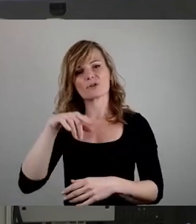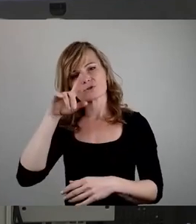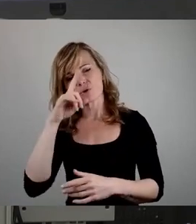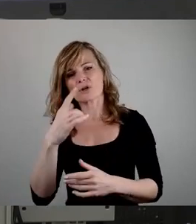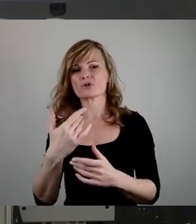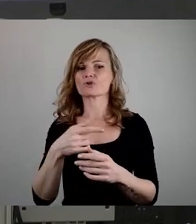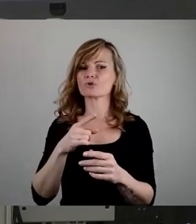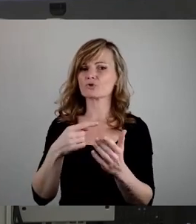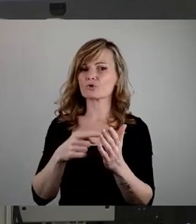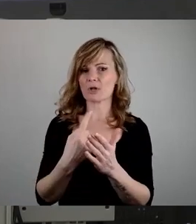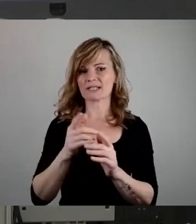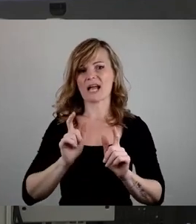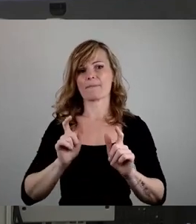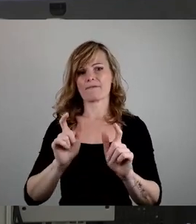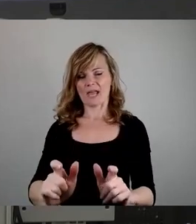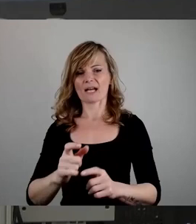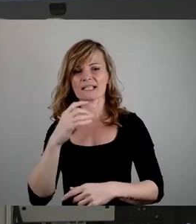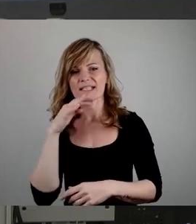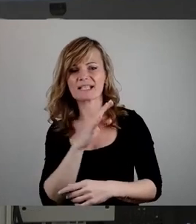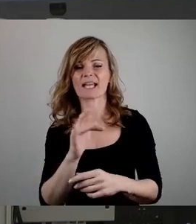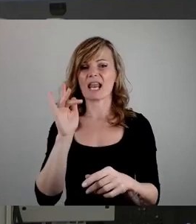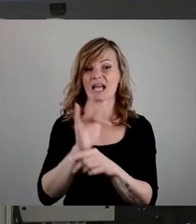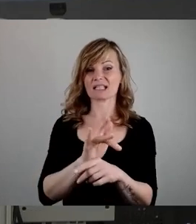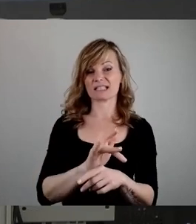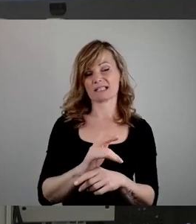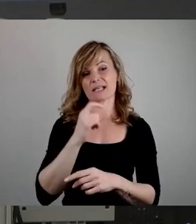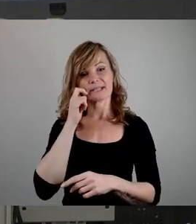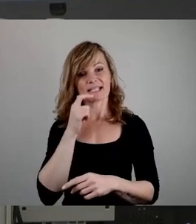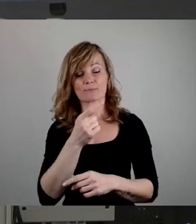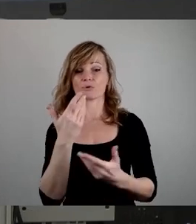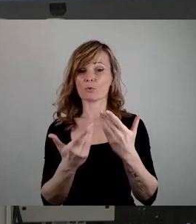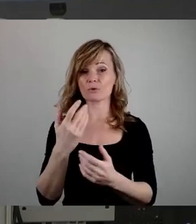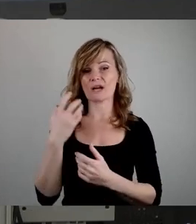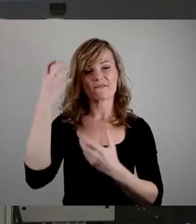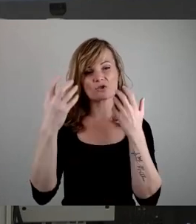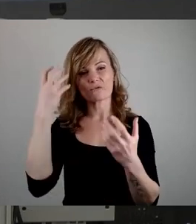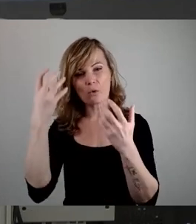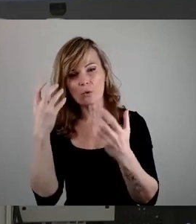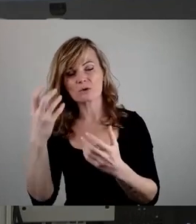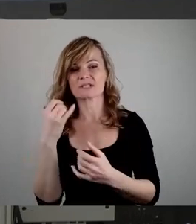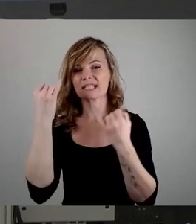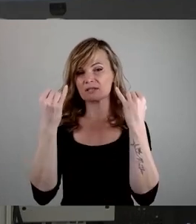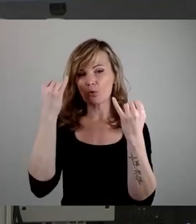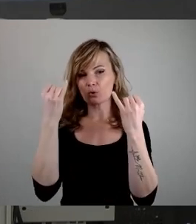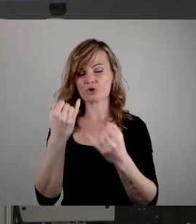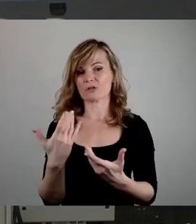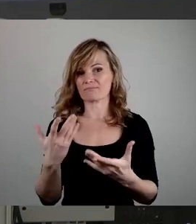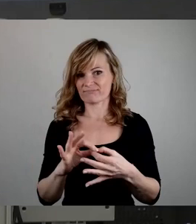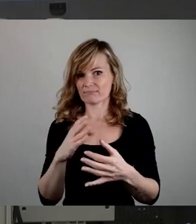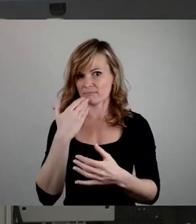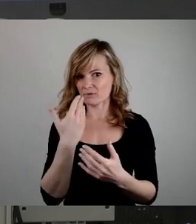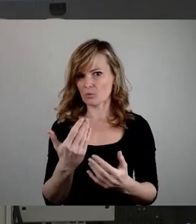israelbezogener Antisemitismus oder verschwörungsideologischer Antisemitismus findet er täglich in diesem Land statt.